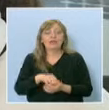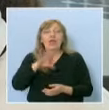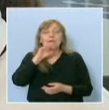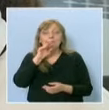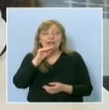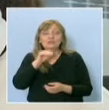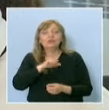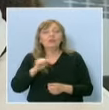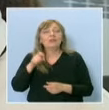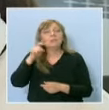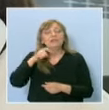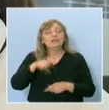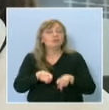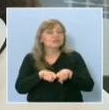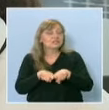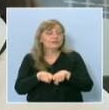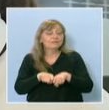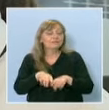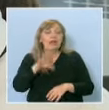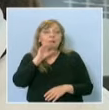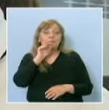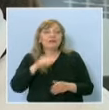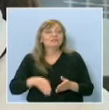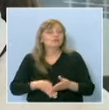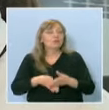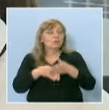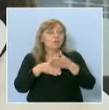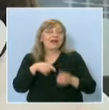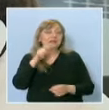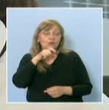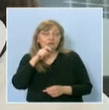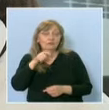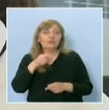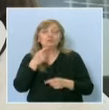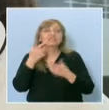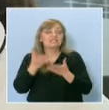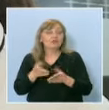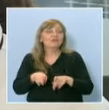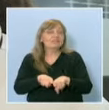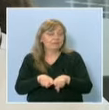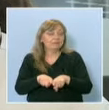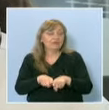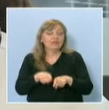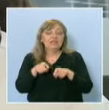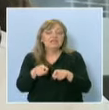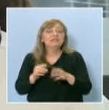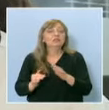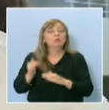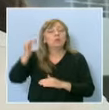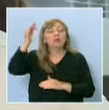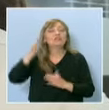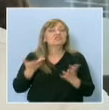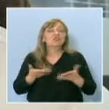и пилето накрая са станали приятели, а патето е помъкнало на пилето, затова са станали приятели. Като повраснаш се, какво искаш да се